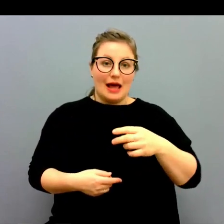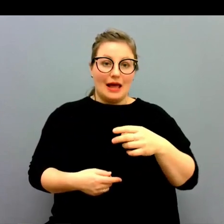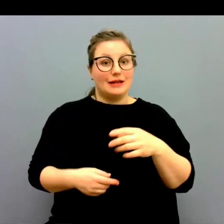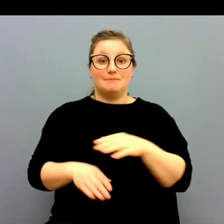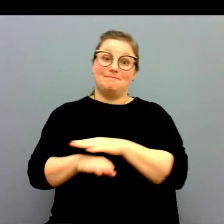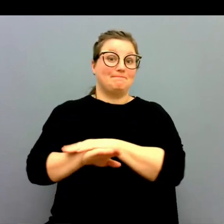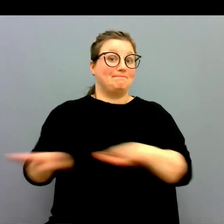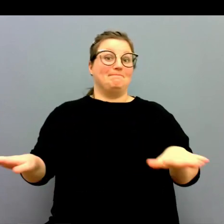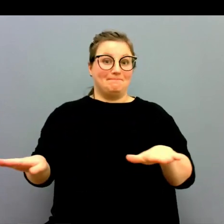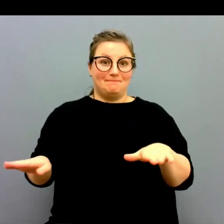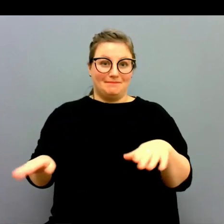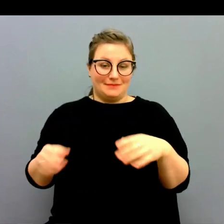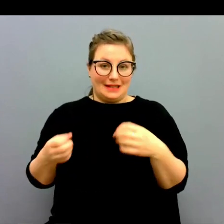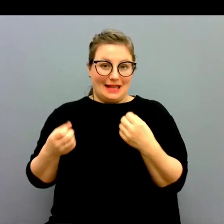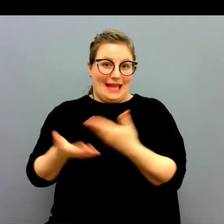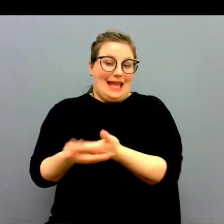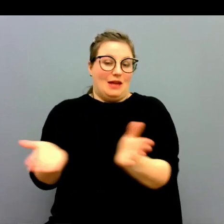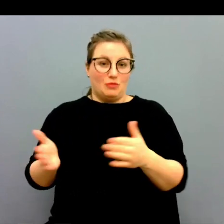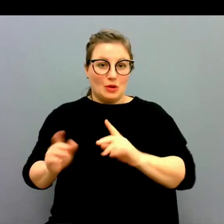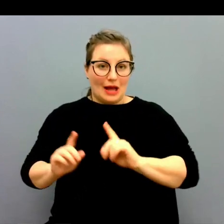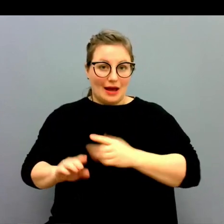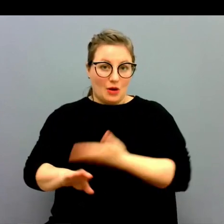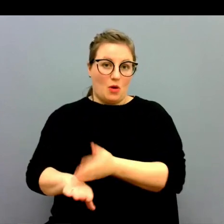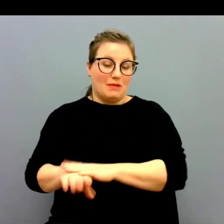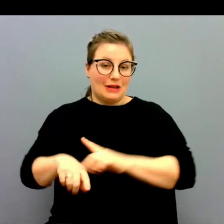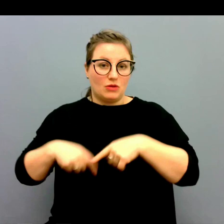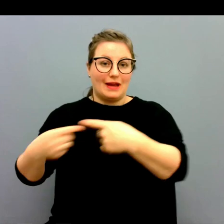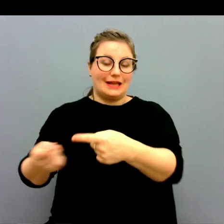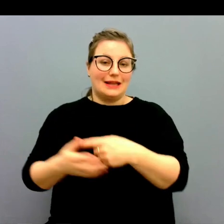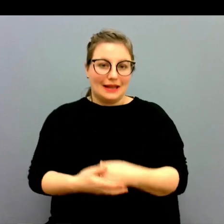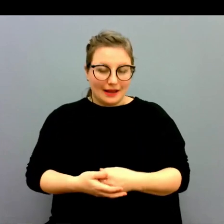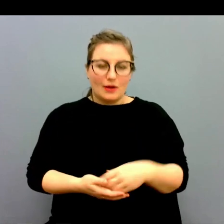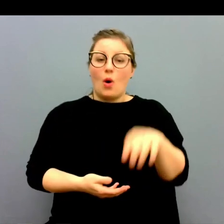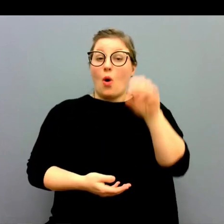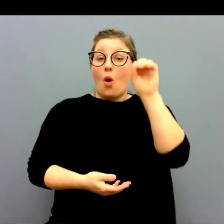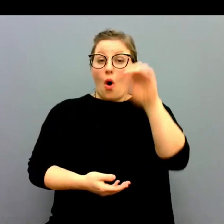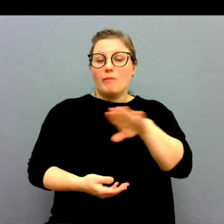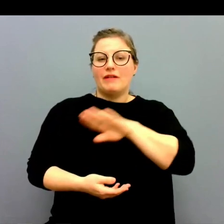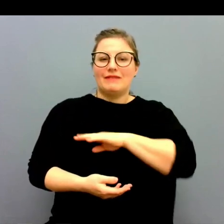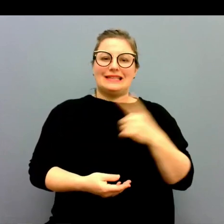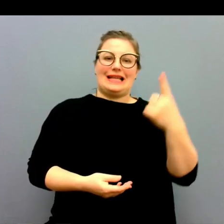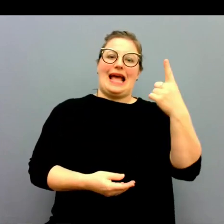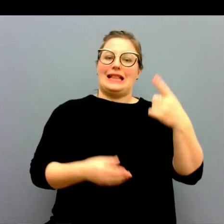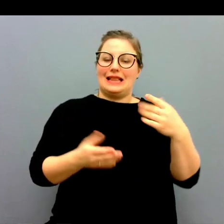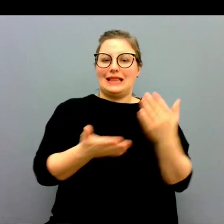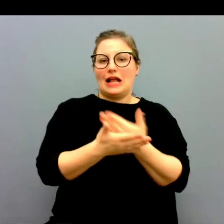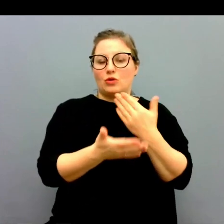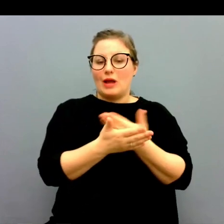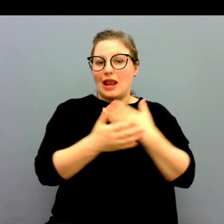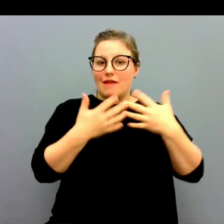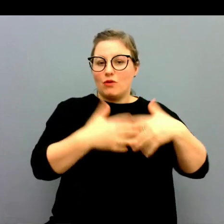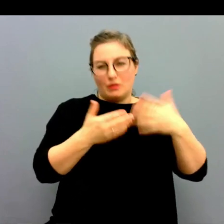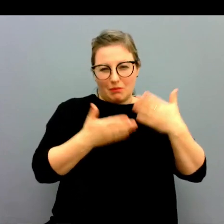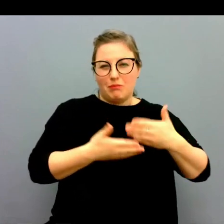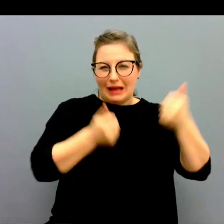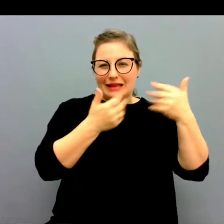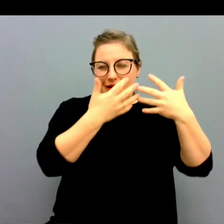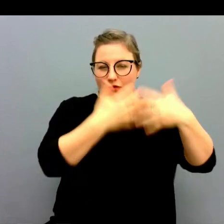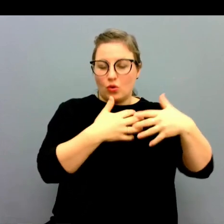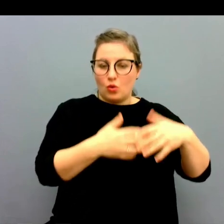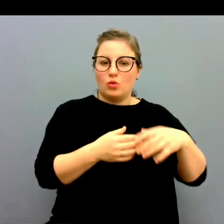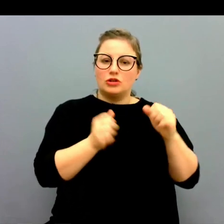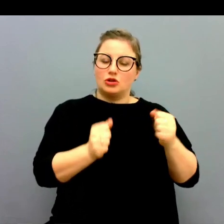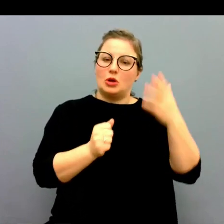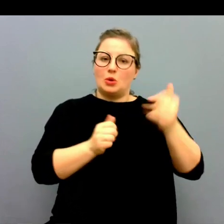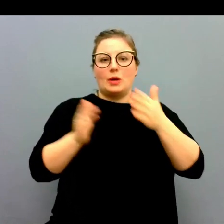så ser man till att de inte får det. Och med en bättre nationell funktion på det här området och en samling